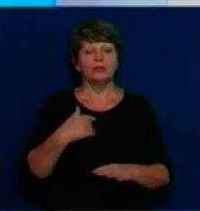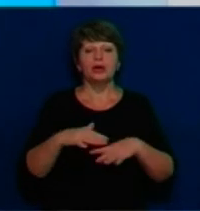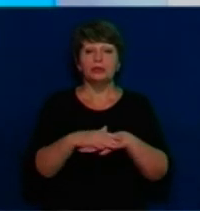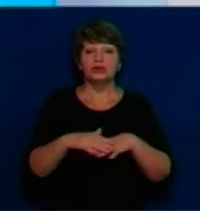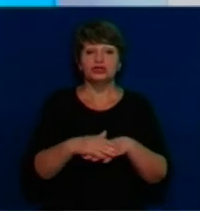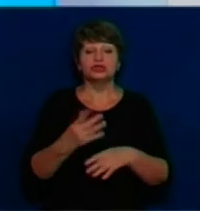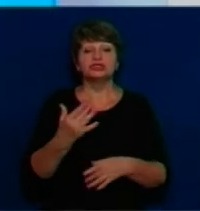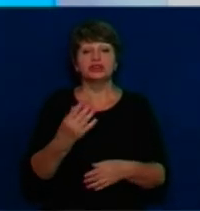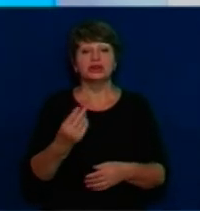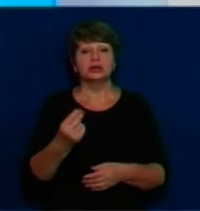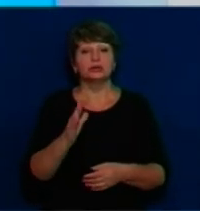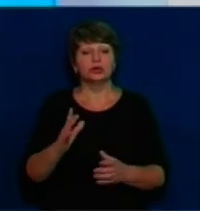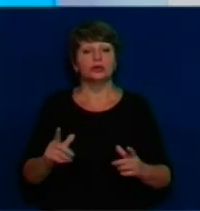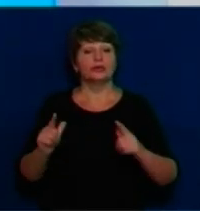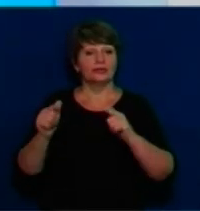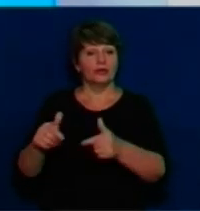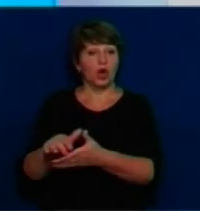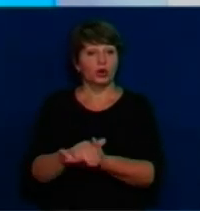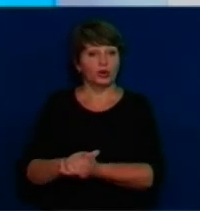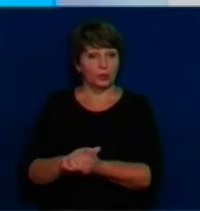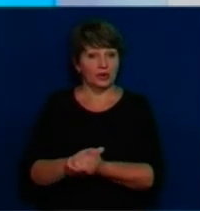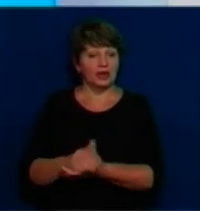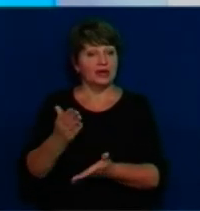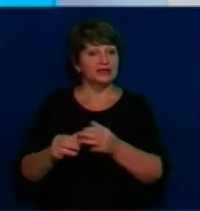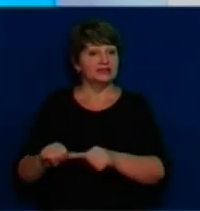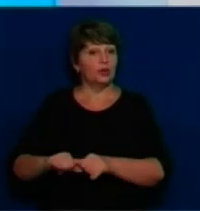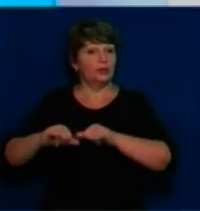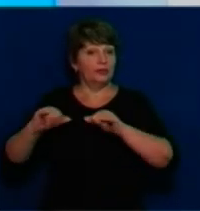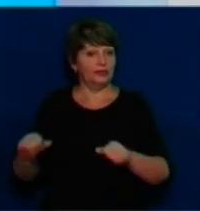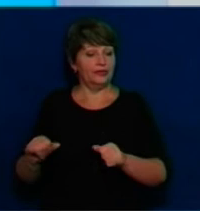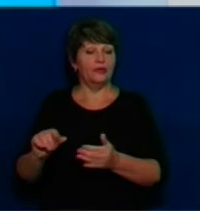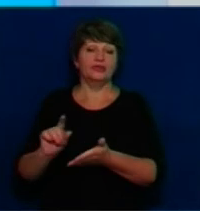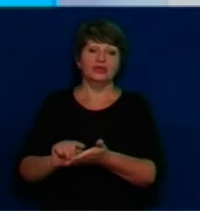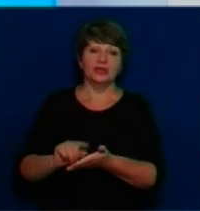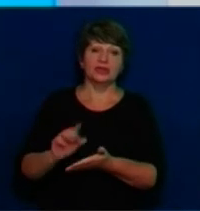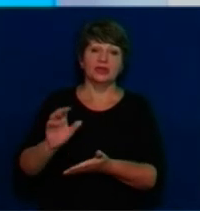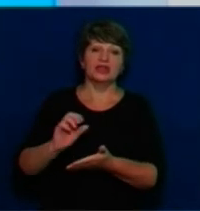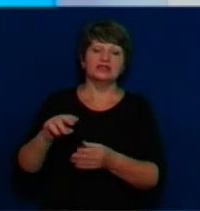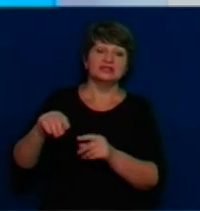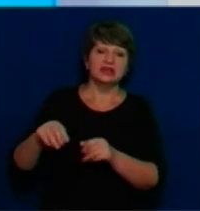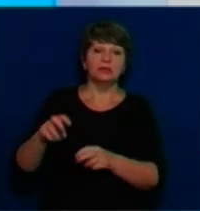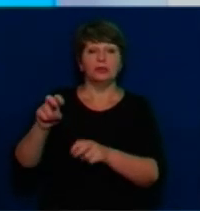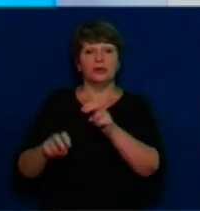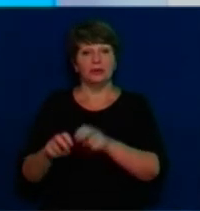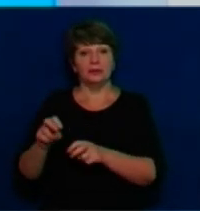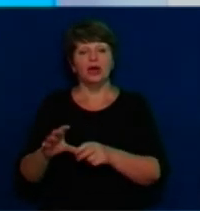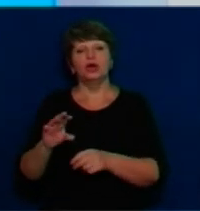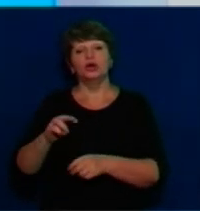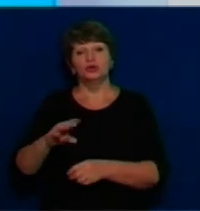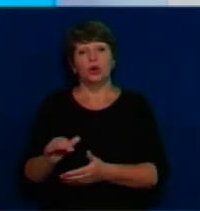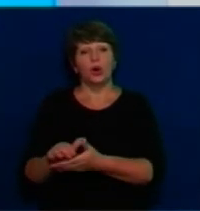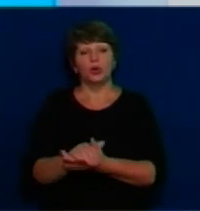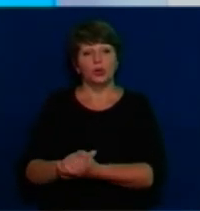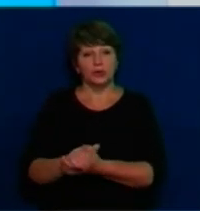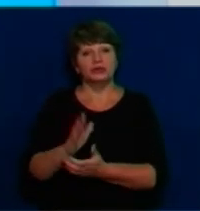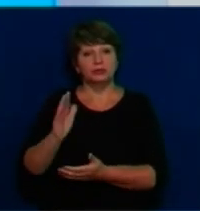тих податків, які платяться зараз. Безумовно, якщо податкові ставки будуть збільшені, чи будуть більше податки на землю, чи буде більше підприємства зареєстровані, то громади матимуть більші